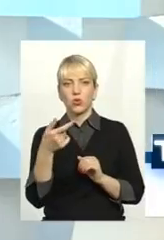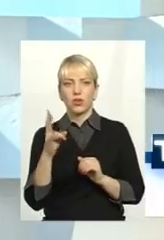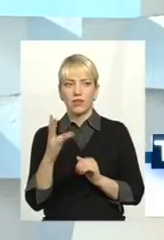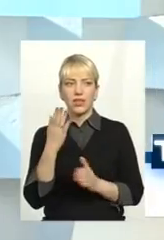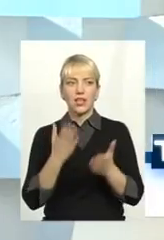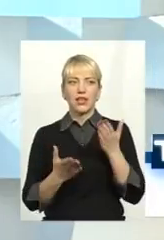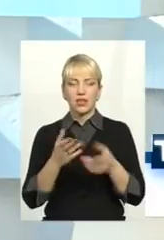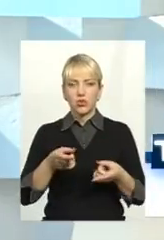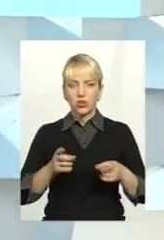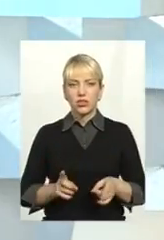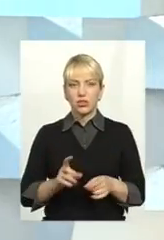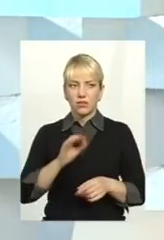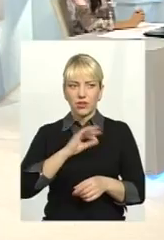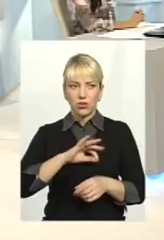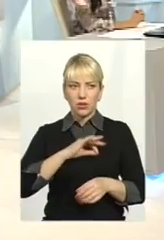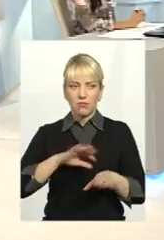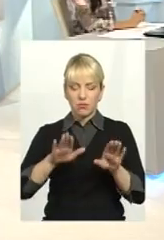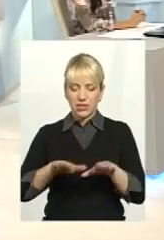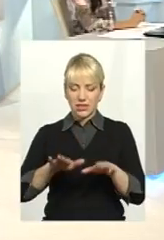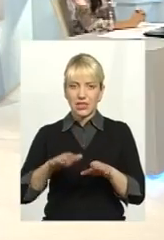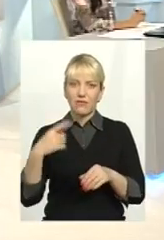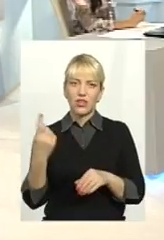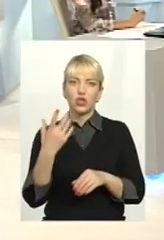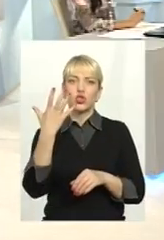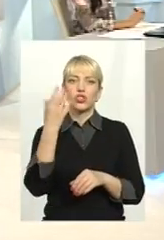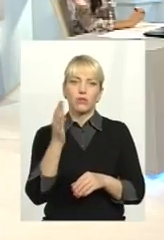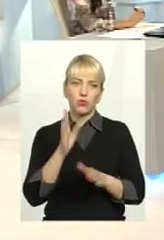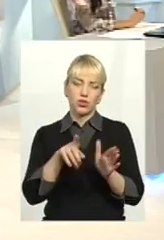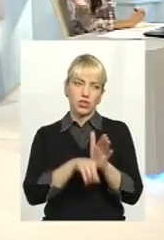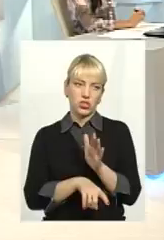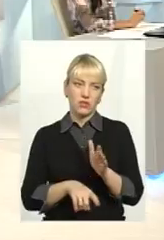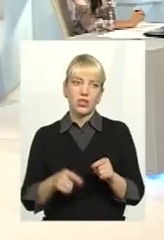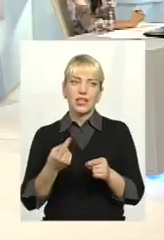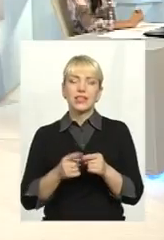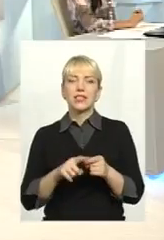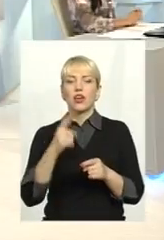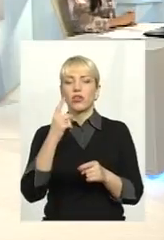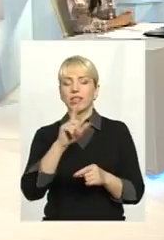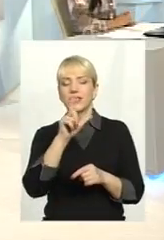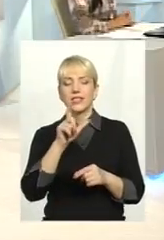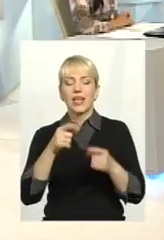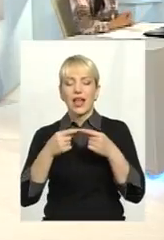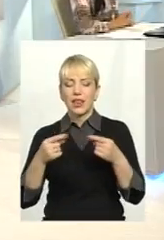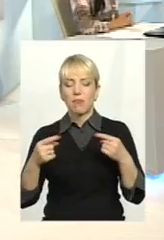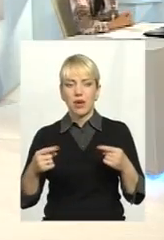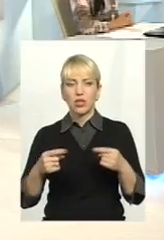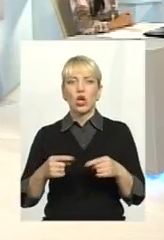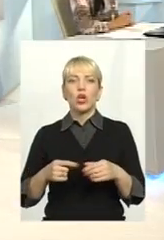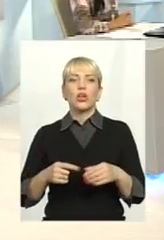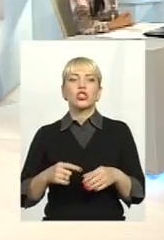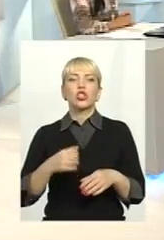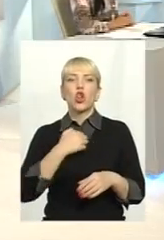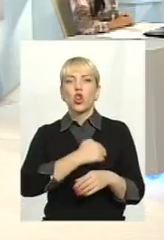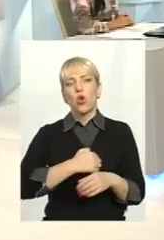Якщо дійсно використовувати місцеві лічильники, то ще буде менше. Це один з елементів тотального зловживання